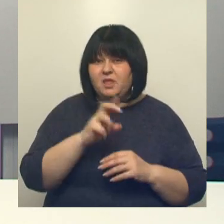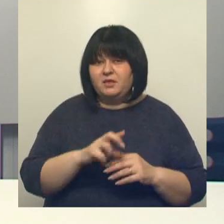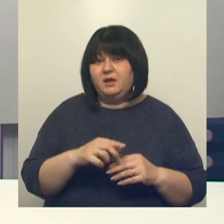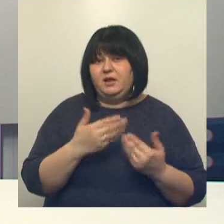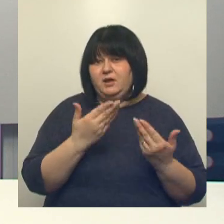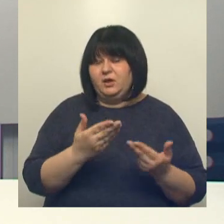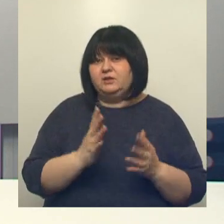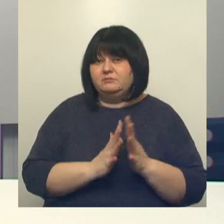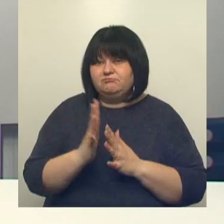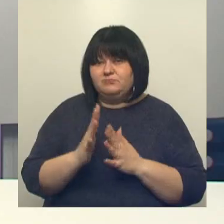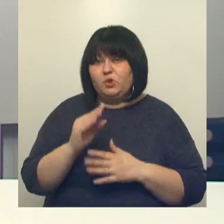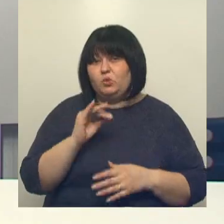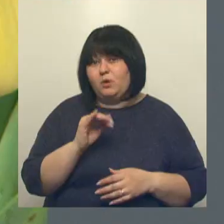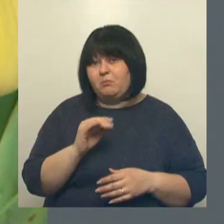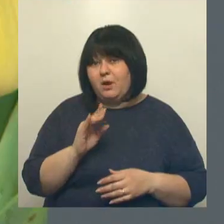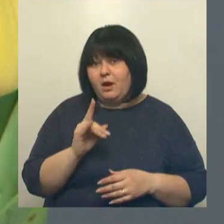именно на тюльпаны.